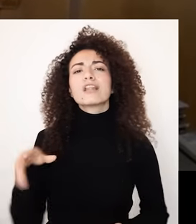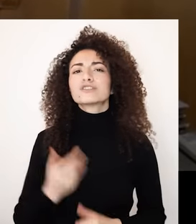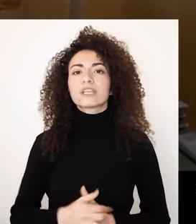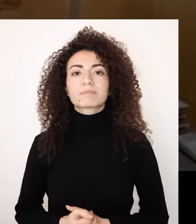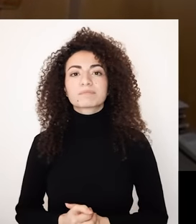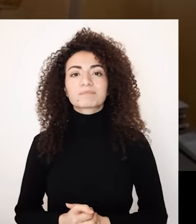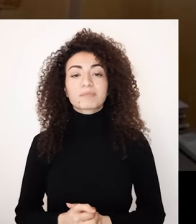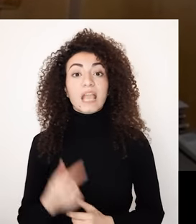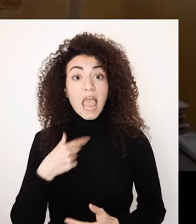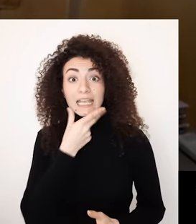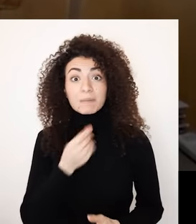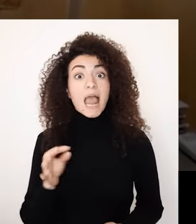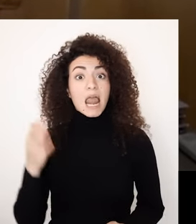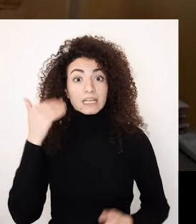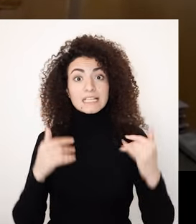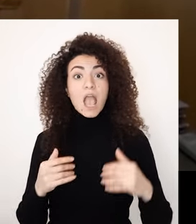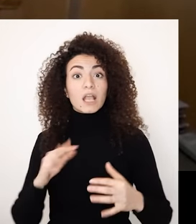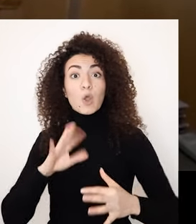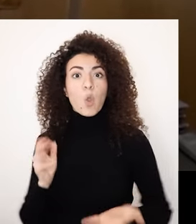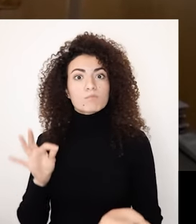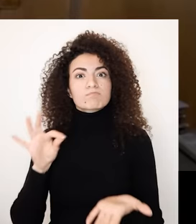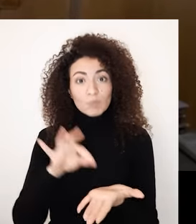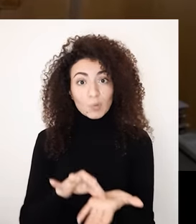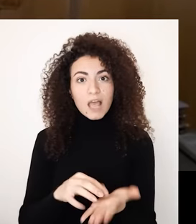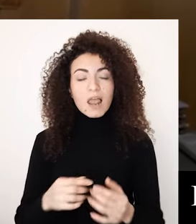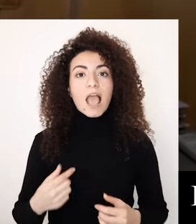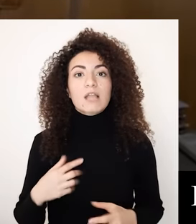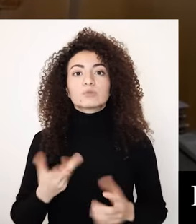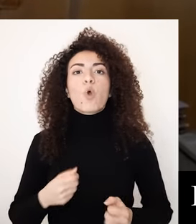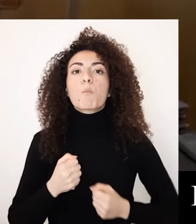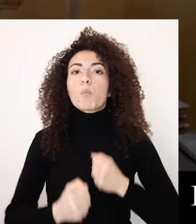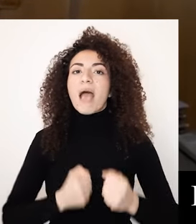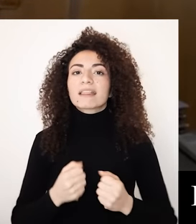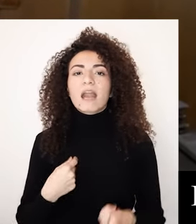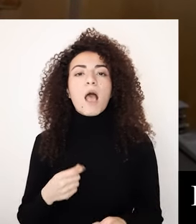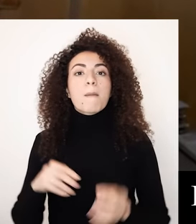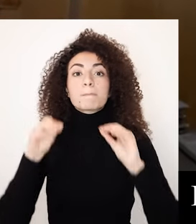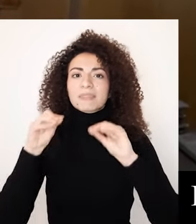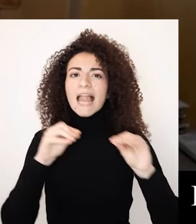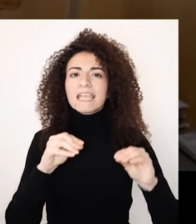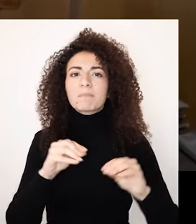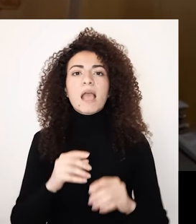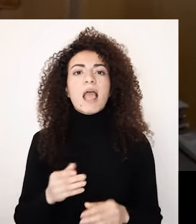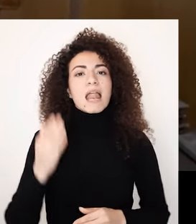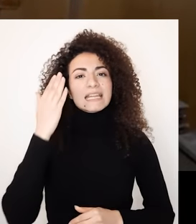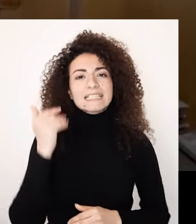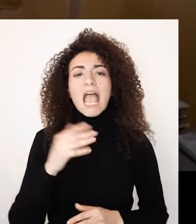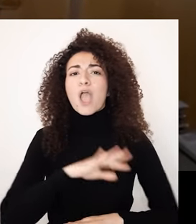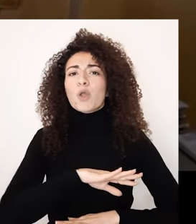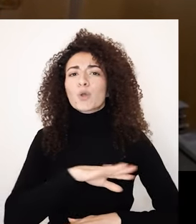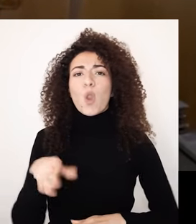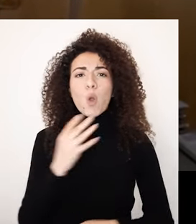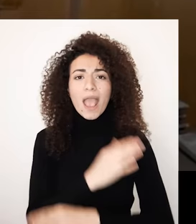لما تتحقق إمكانية الوصول لهيك عملت مبادرات مختلفة تتعلق بإمكانية الوصول سواء بالتعليم أو حتى